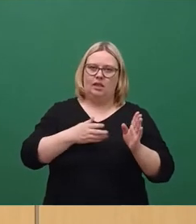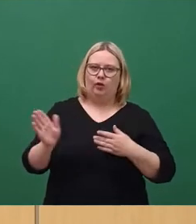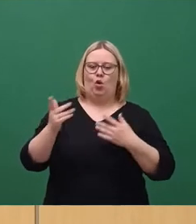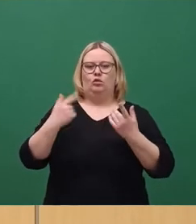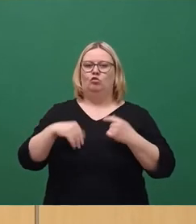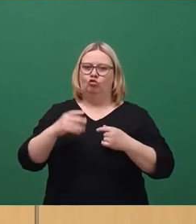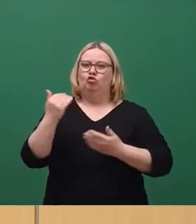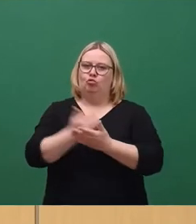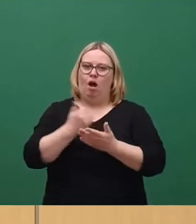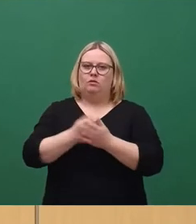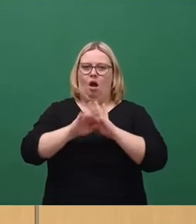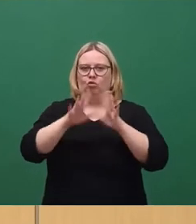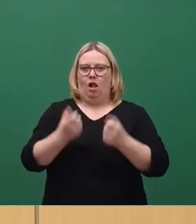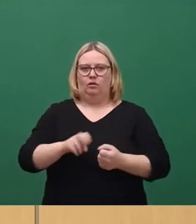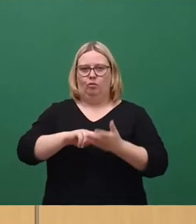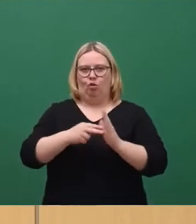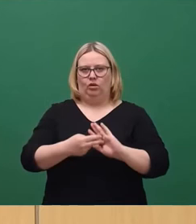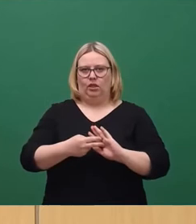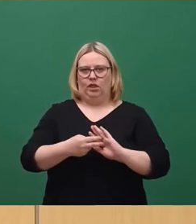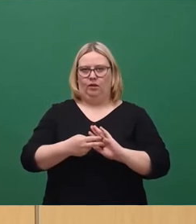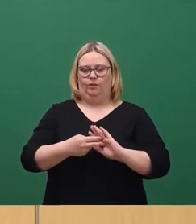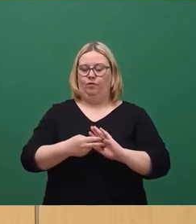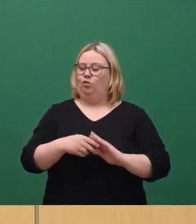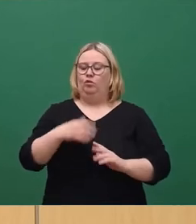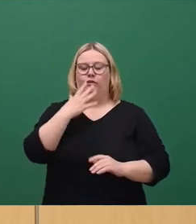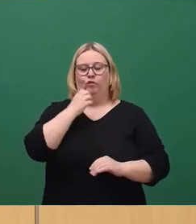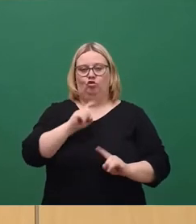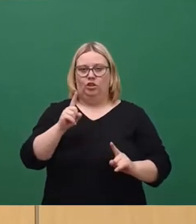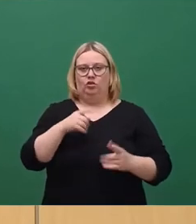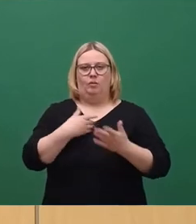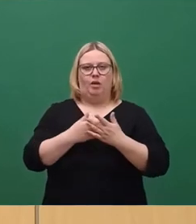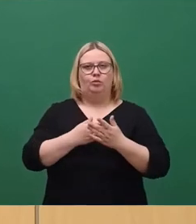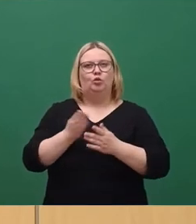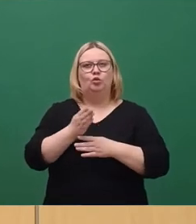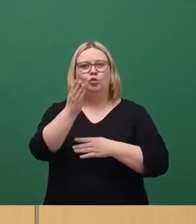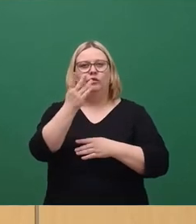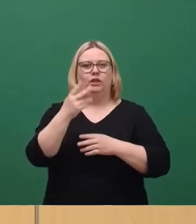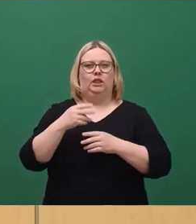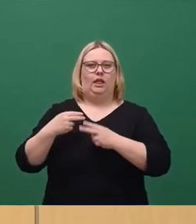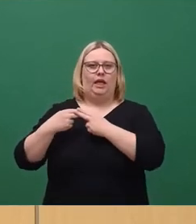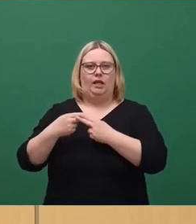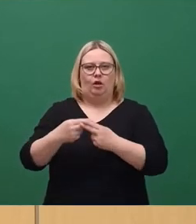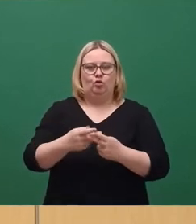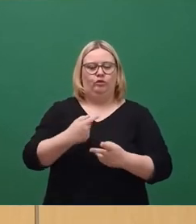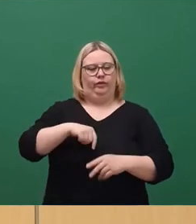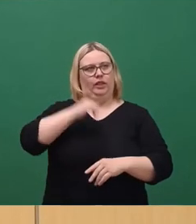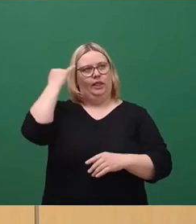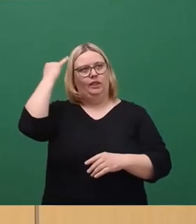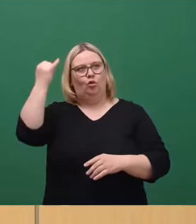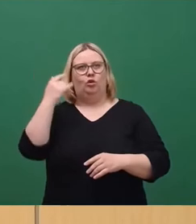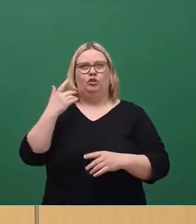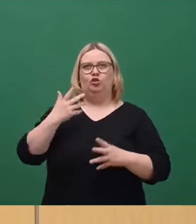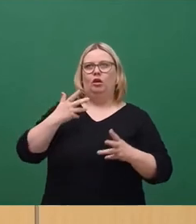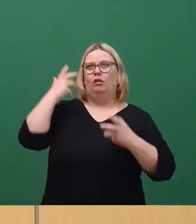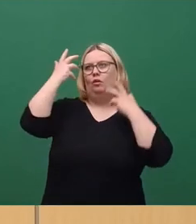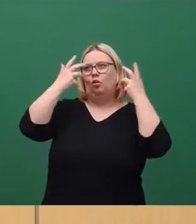verpflichtet und haben nicht die Absicht, künftige Generationen für irgendwelche ideologischen Luftschlösser, wie sie gerne in